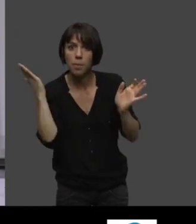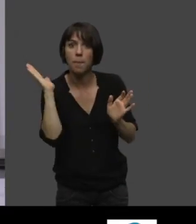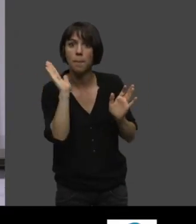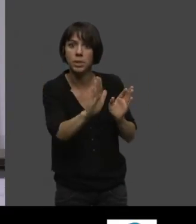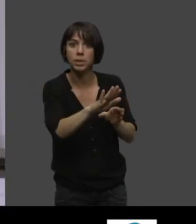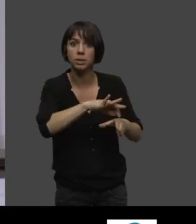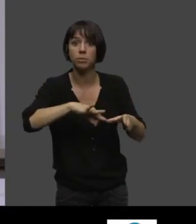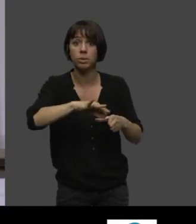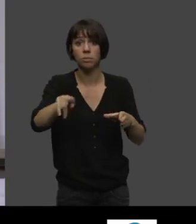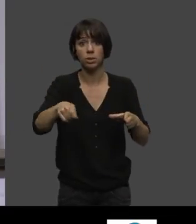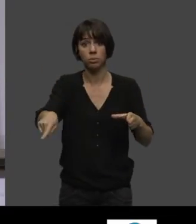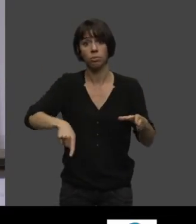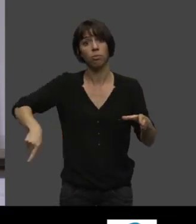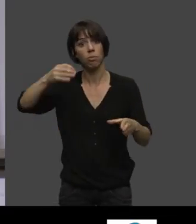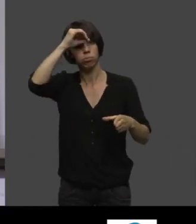bien évidemment,